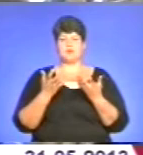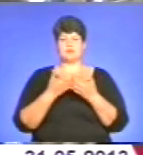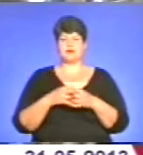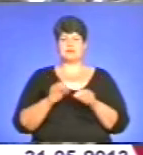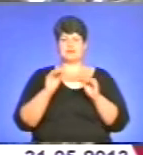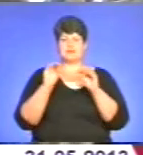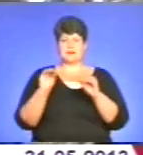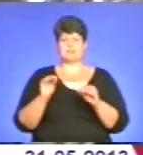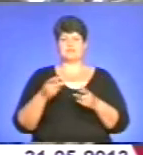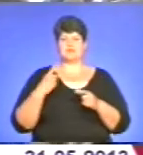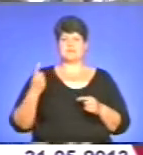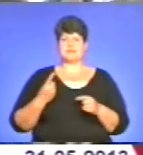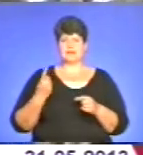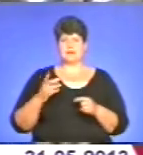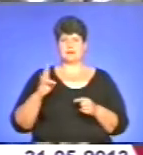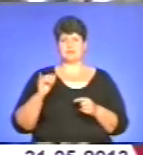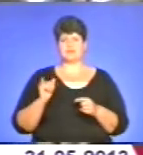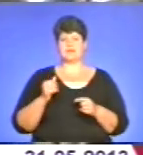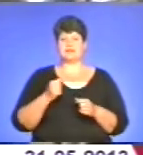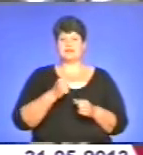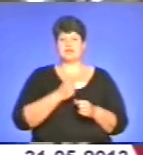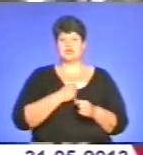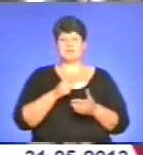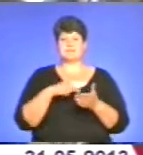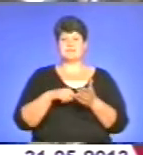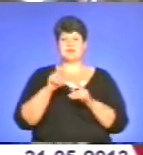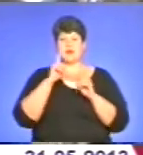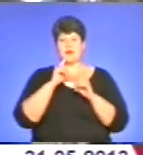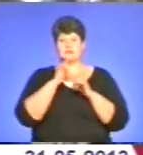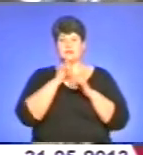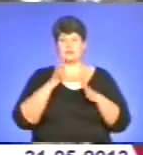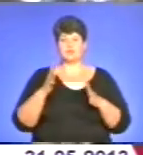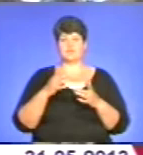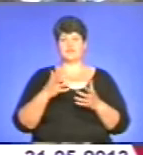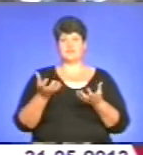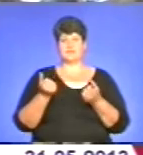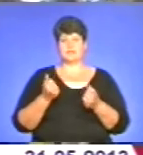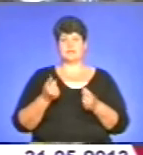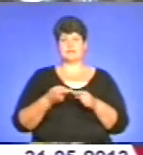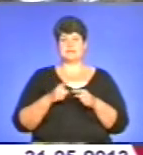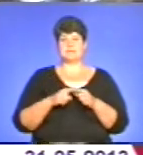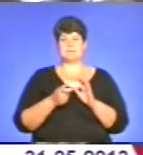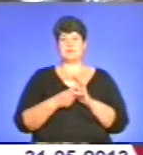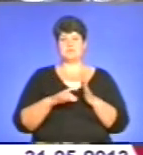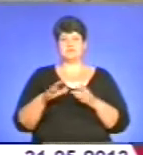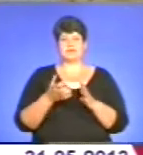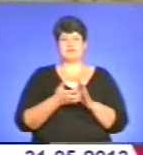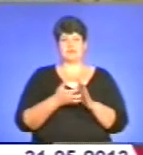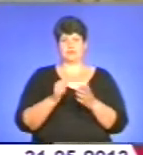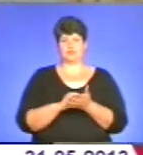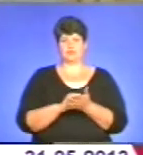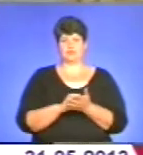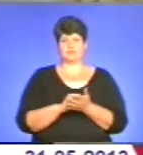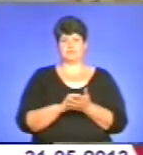інвентаря, для майстерні. Але, на жаль, міська рада не може взяти на баланс це приміщення. Не вистачає якогось документа. Спільними